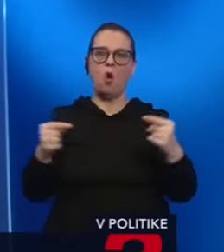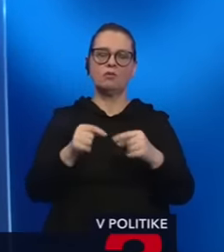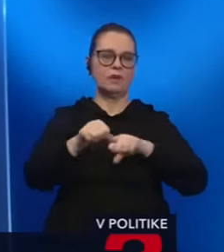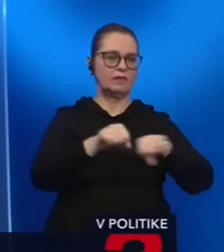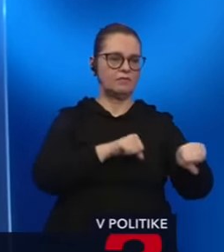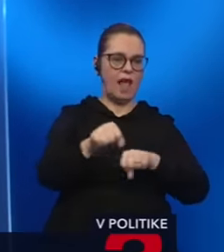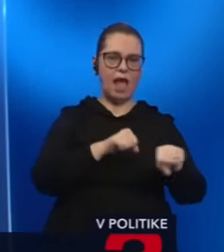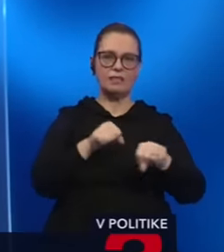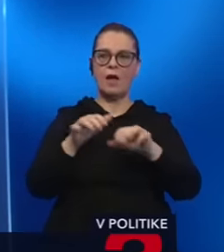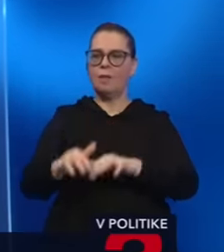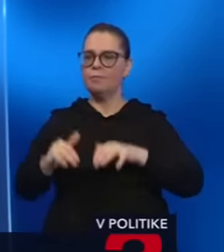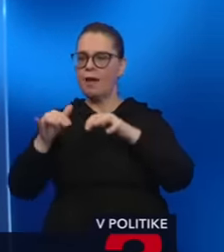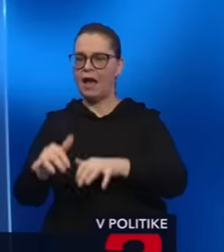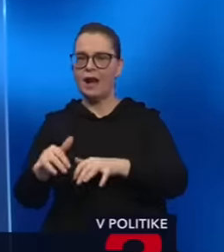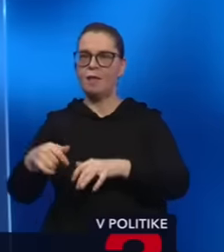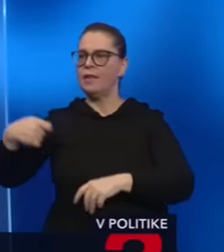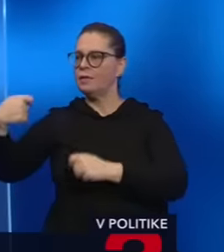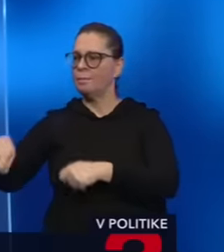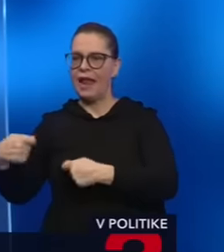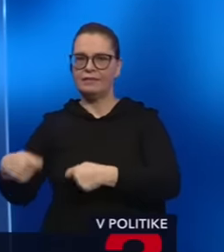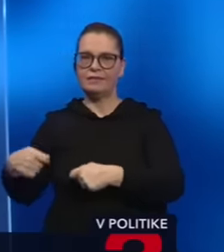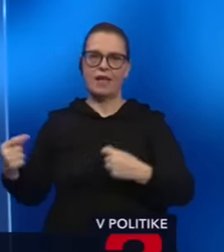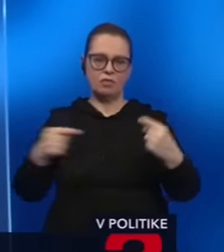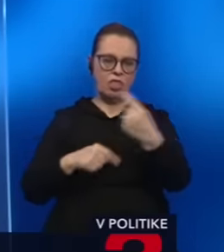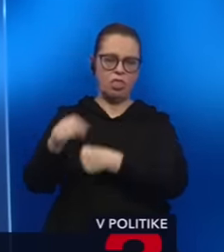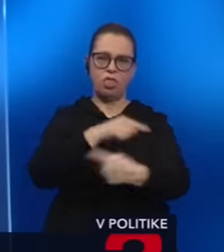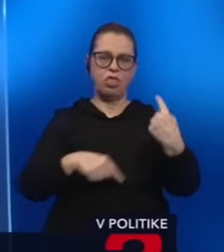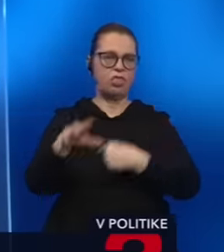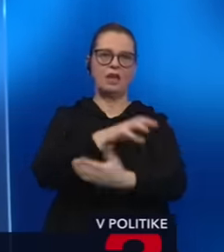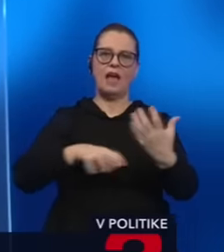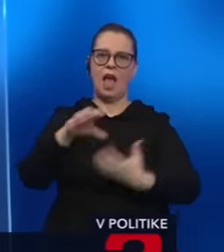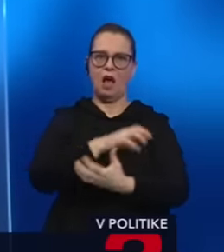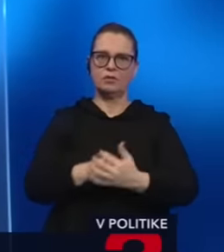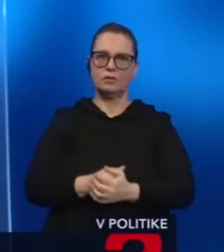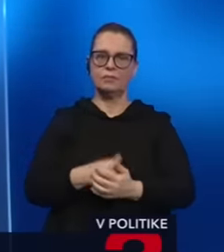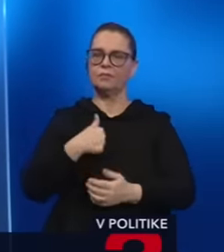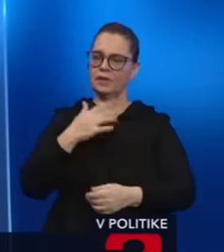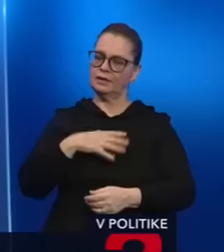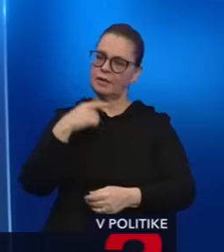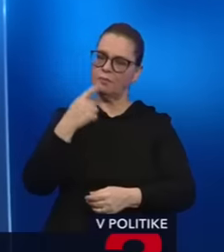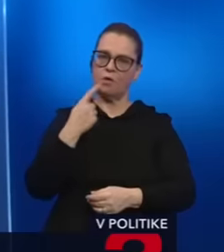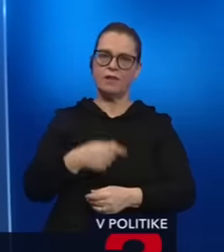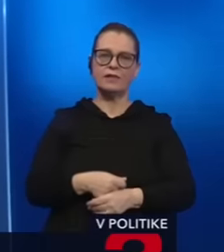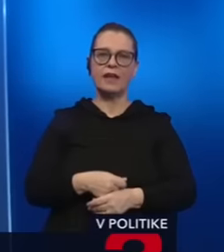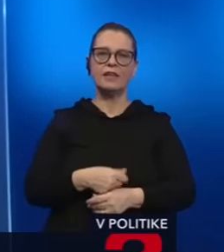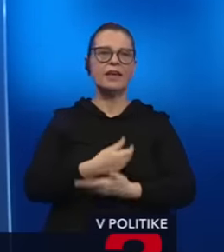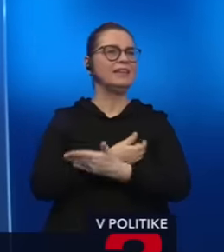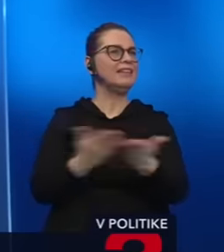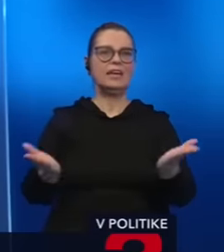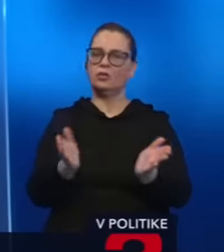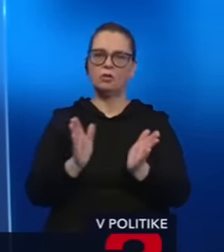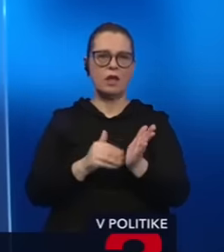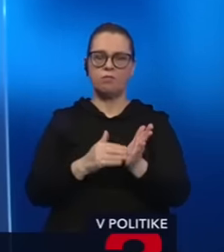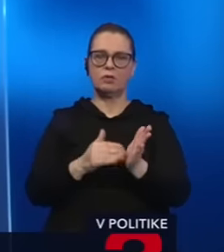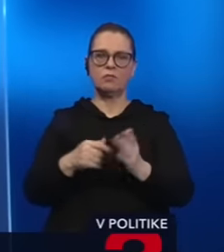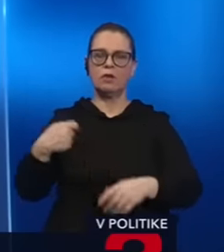parlamentom, medzi prezidentským palacom. A to, čo chcem povedať, vy nepotrebujete a nikto nepotrebuje prezidenta na zákony, aby